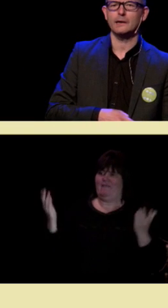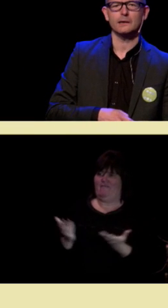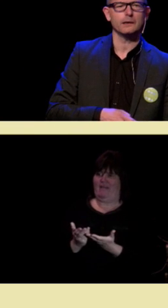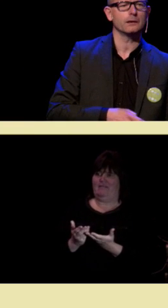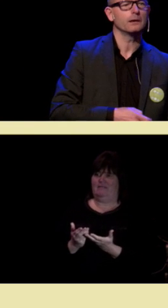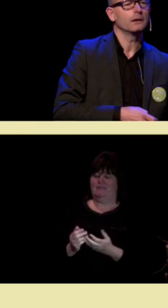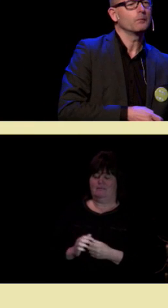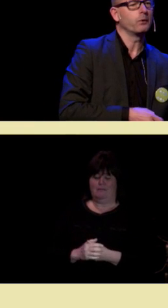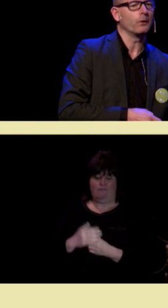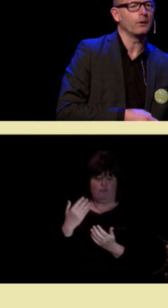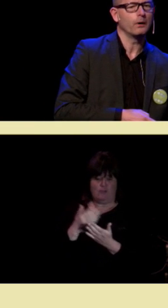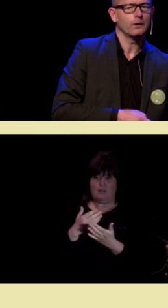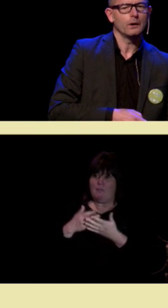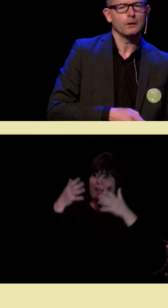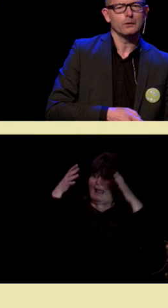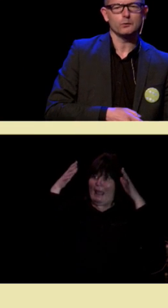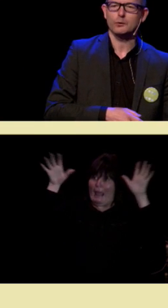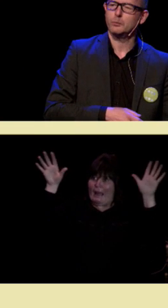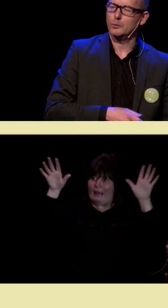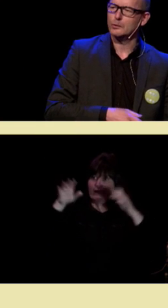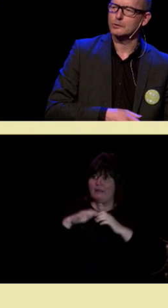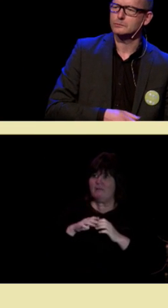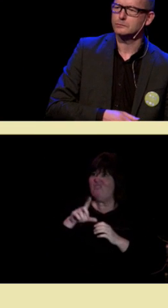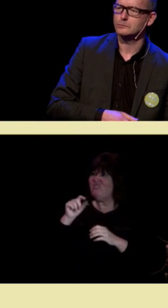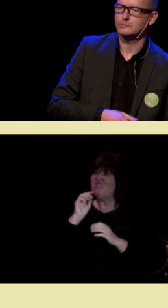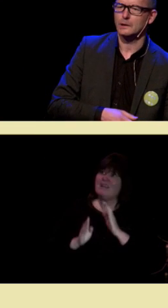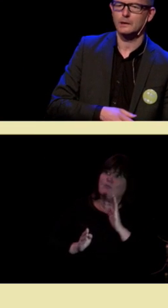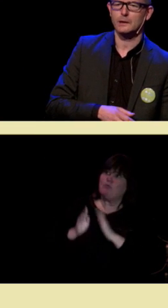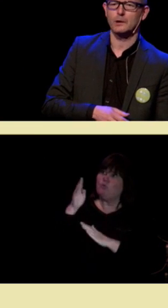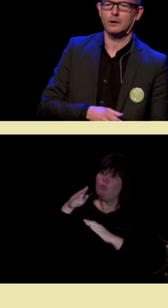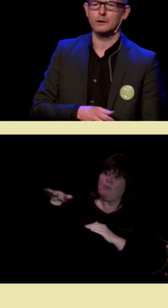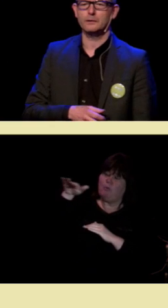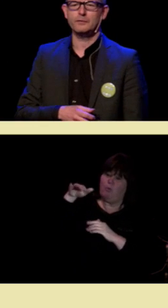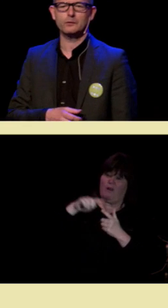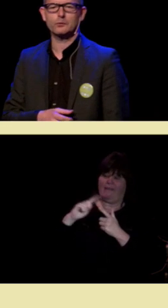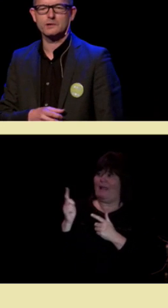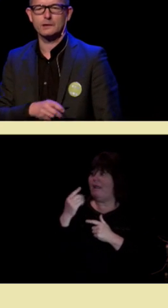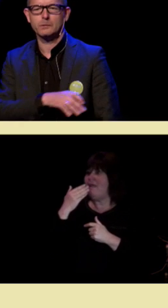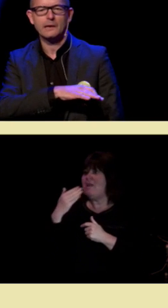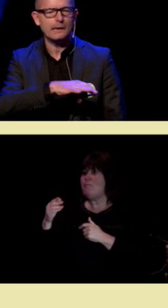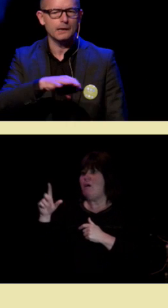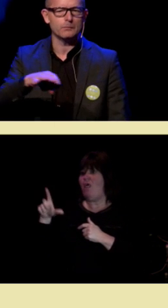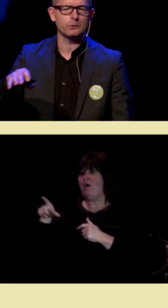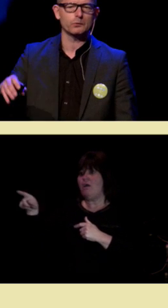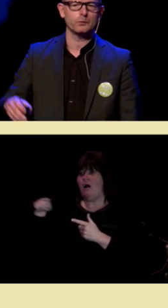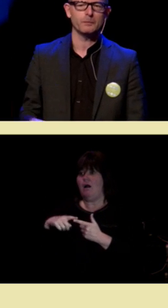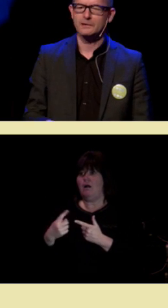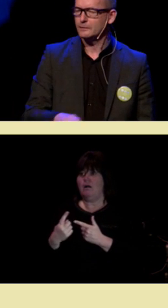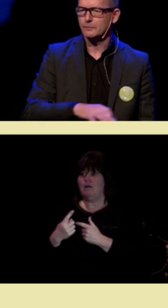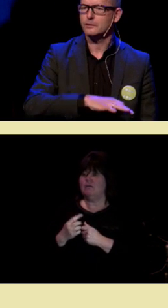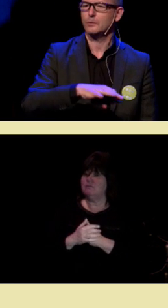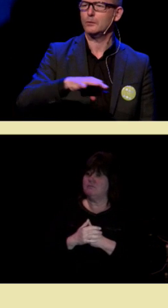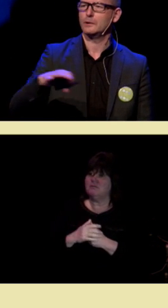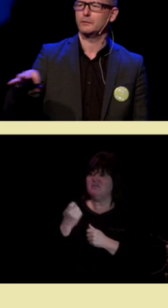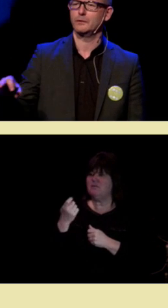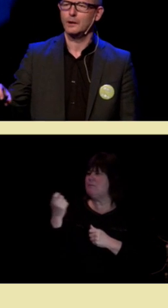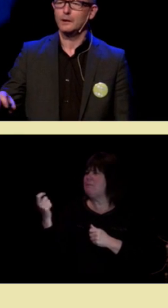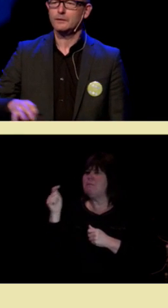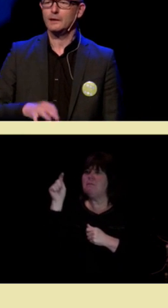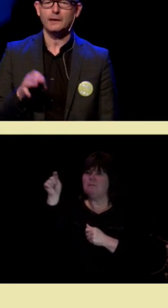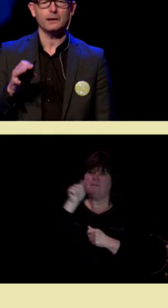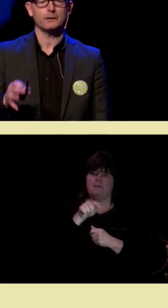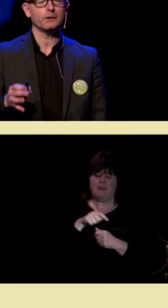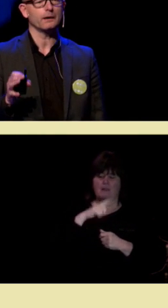elger på Nordpolen, eller i Himalaya. De finner stort sett bare i en biotop, men mennesker finner det overalt.